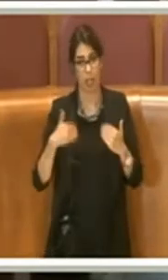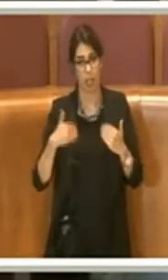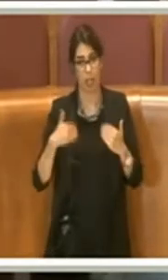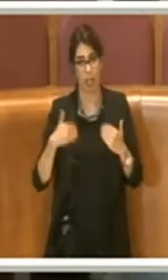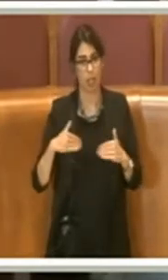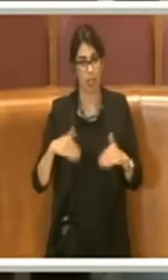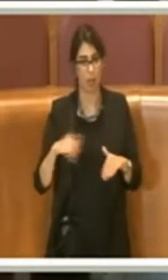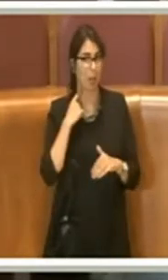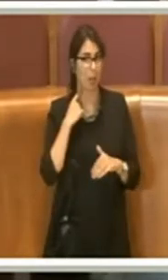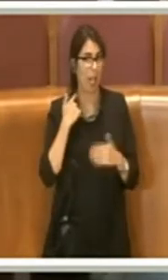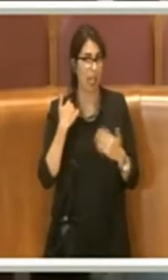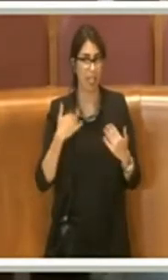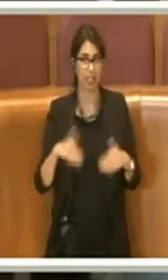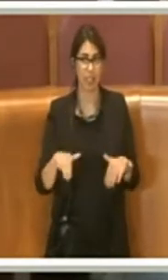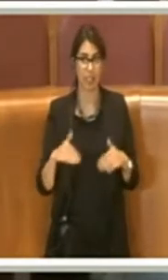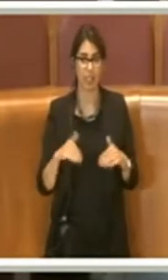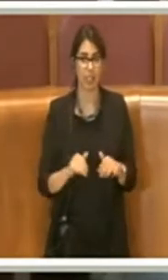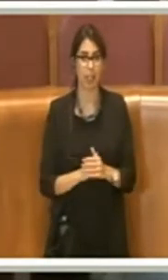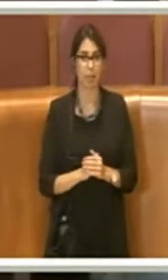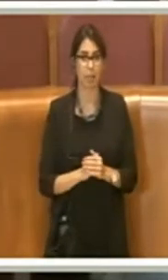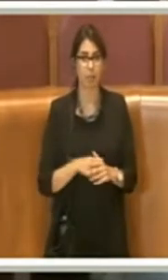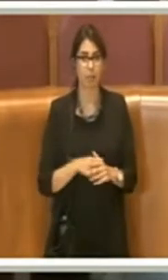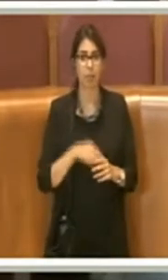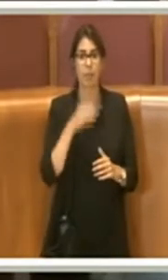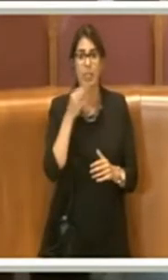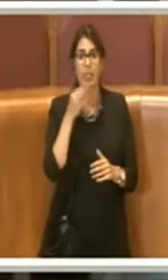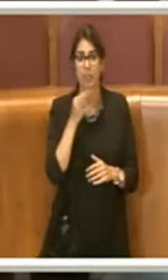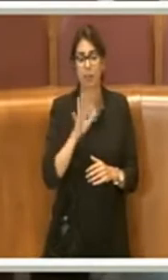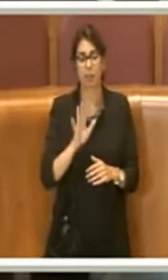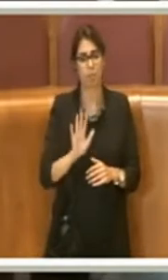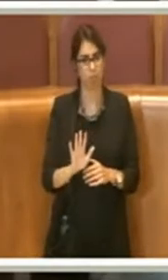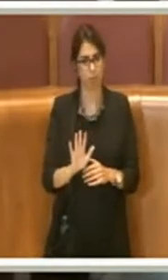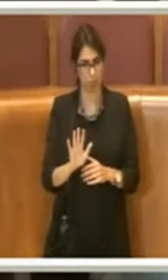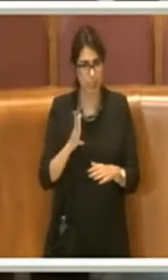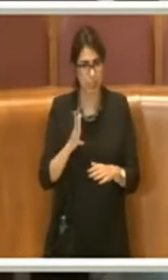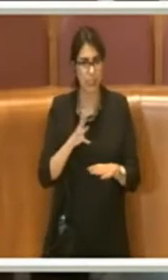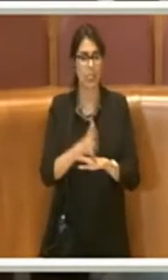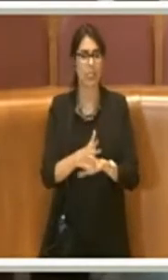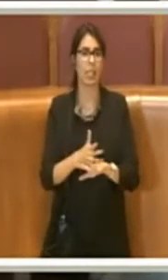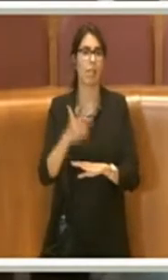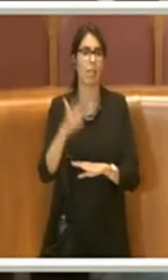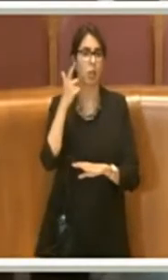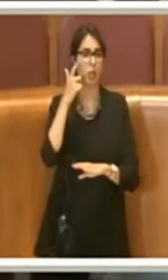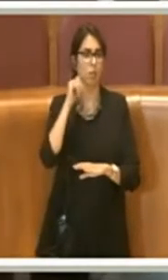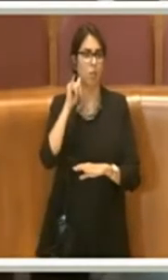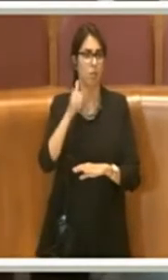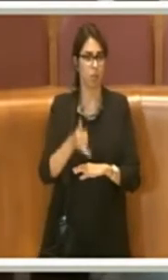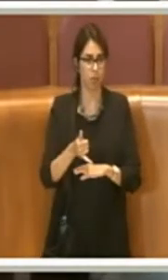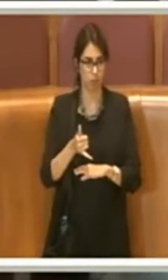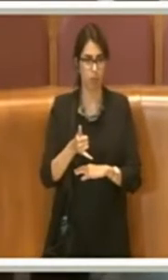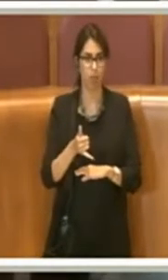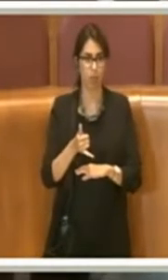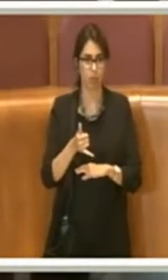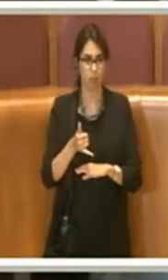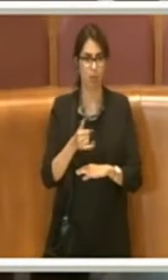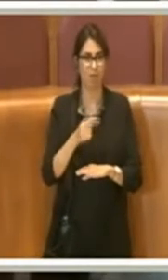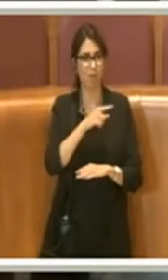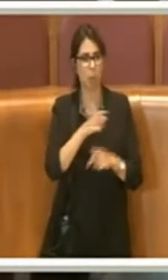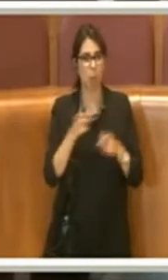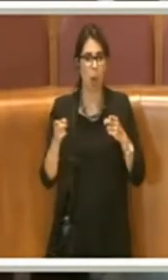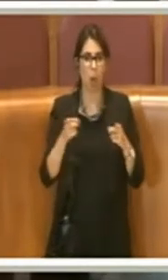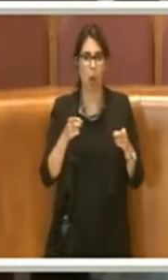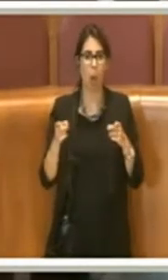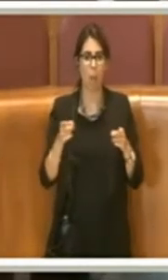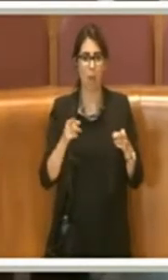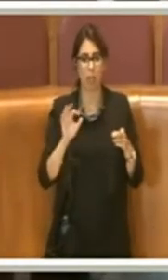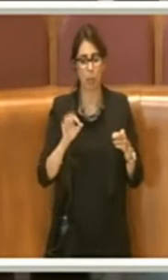cui fermo restando l'intervento dello Stato sia diciamo contingente a quello che